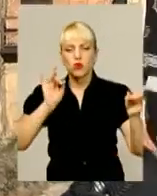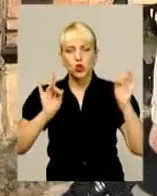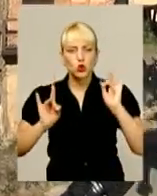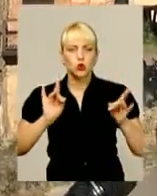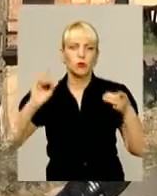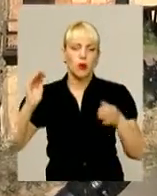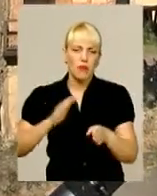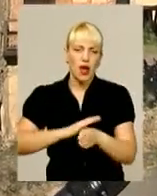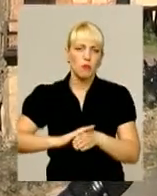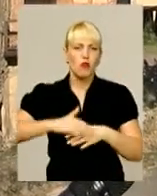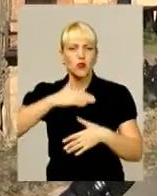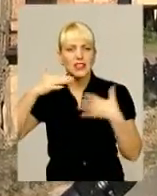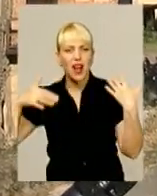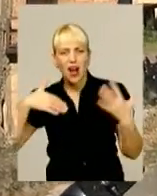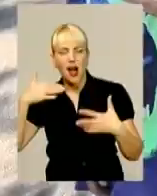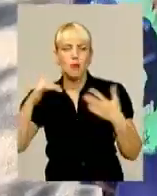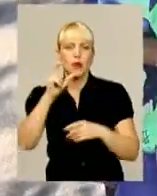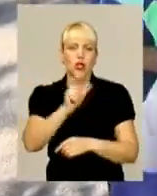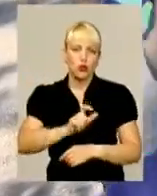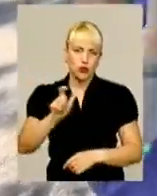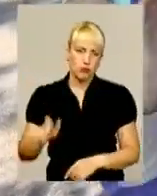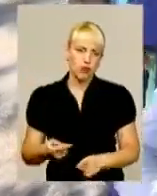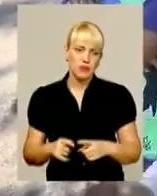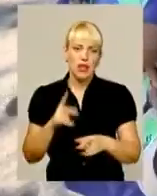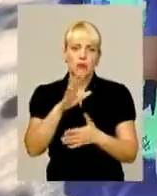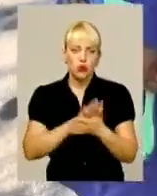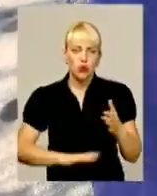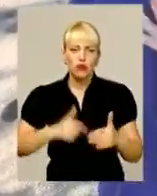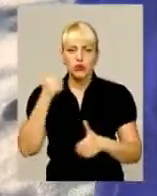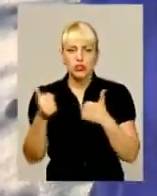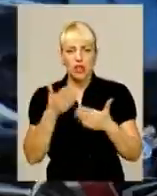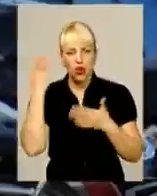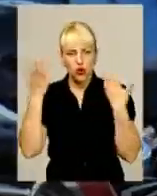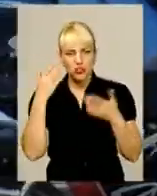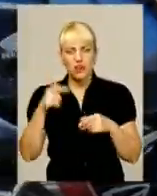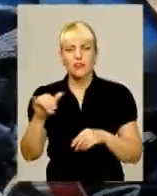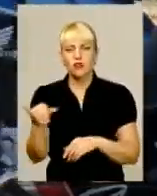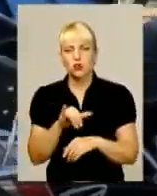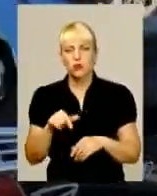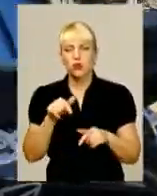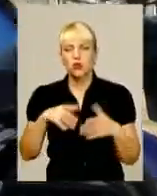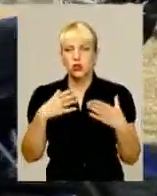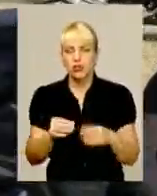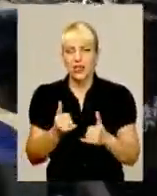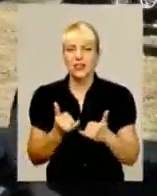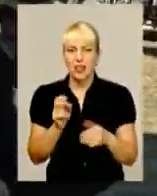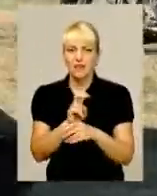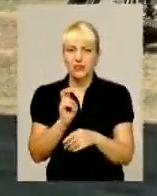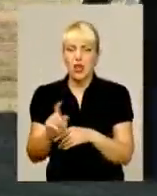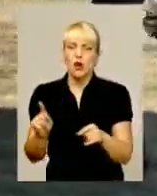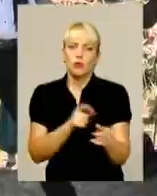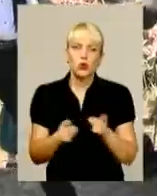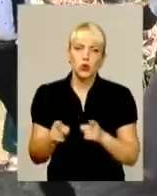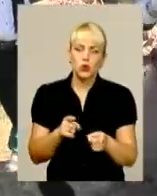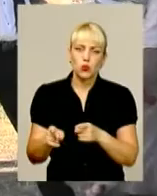наповнюється гамом, наповнюється людьми. Продовжили розваги ще й в суботу. Цього дня для відвідувачів підготували безліч майстер